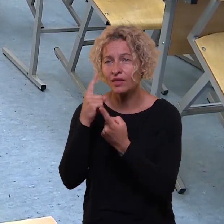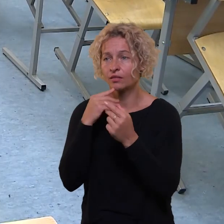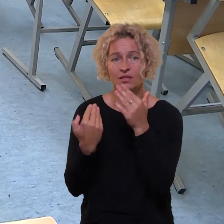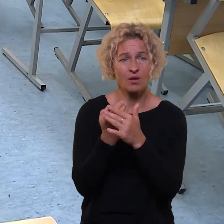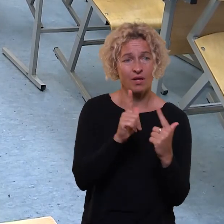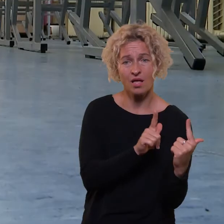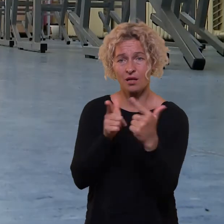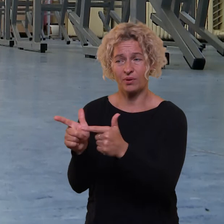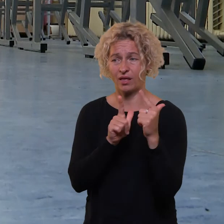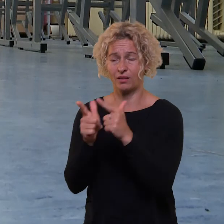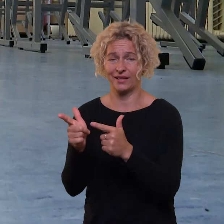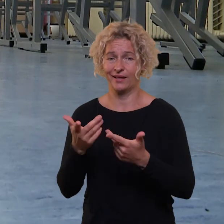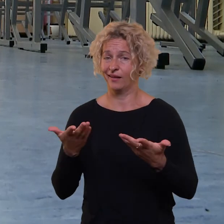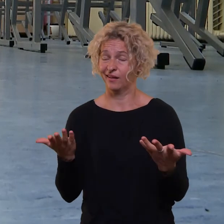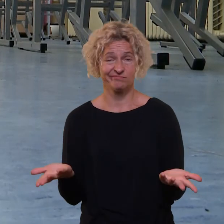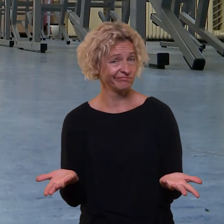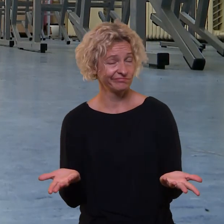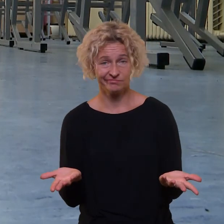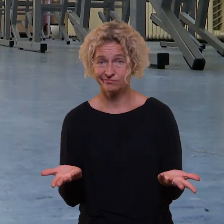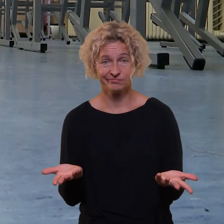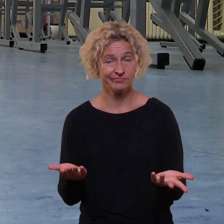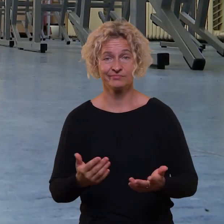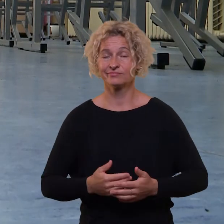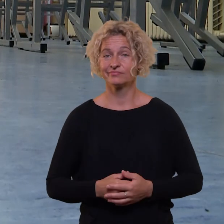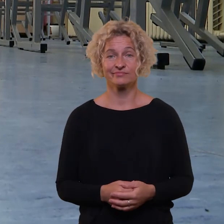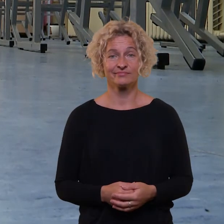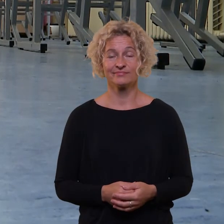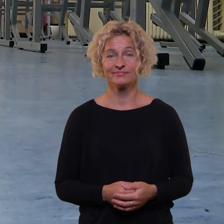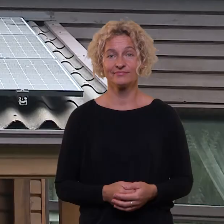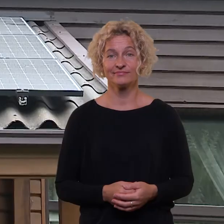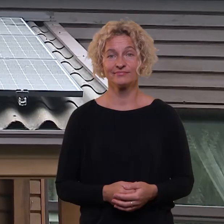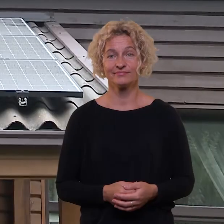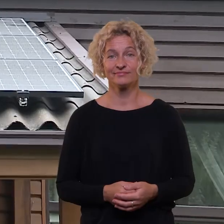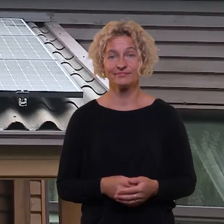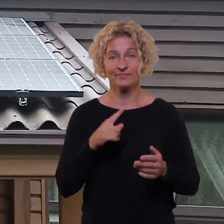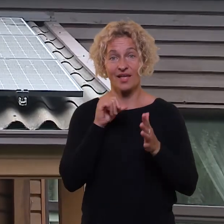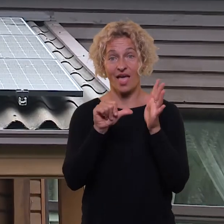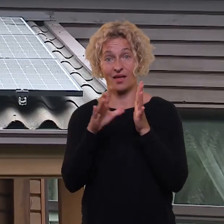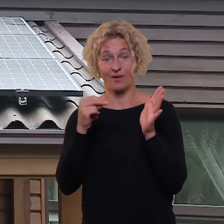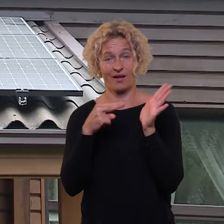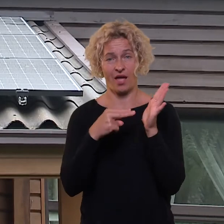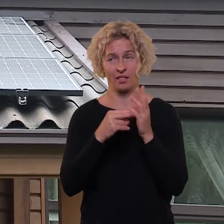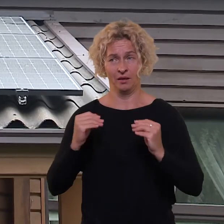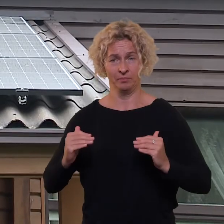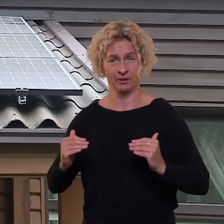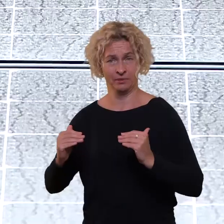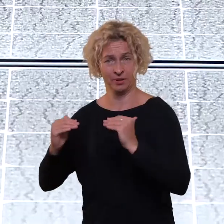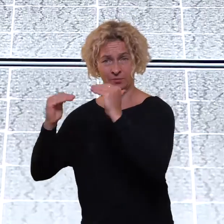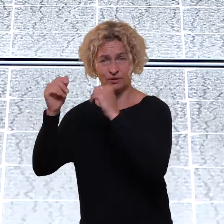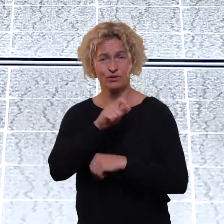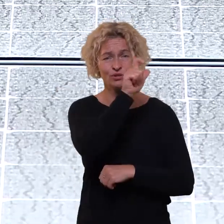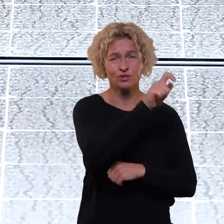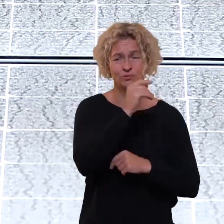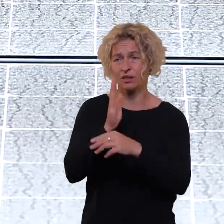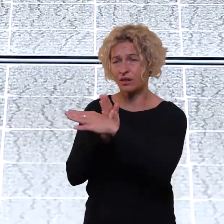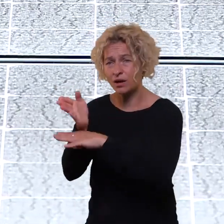įaugdymo įstaigas, pastangos dažnų atveju būna bevaisės. Pakilus elektros kainams vis daugiau gyventojų